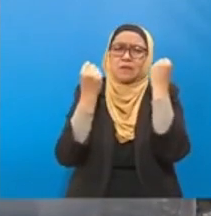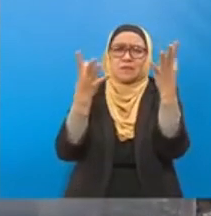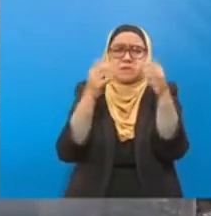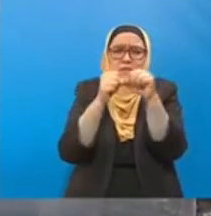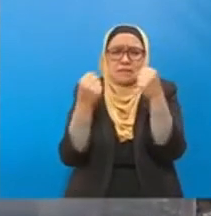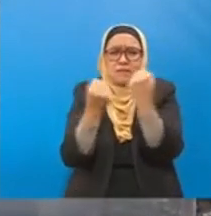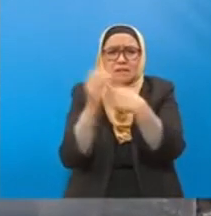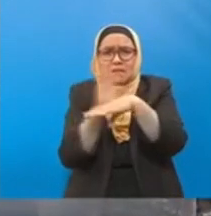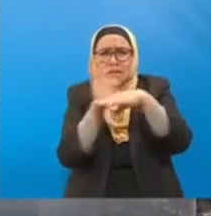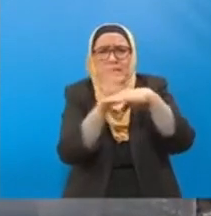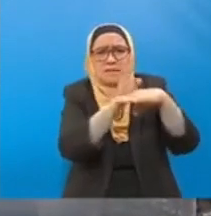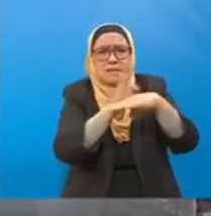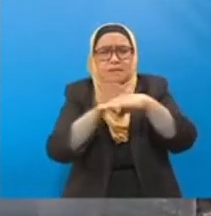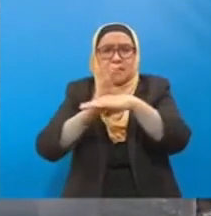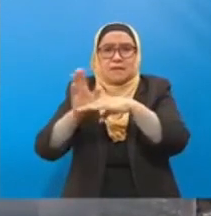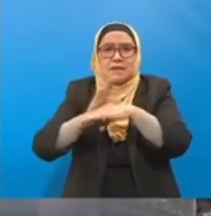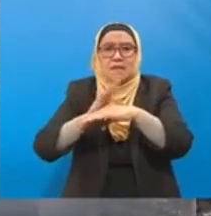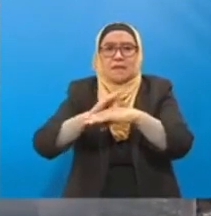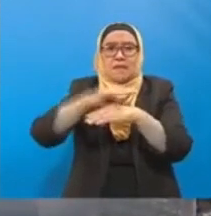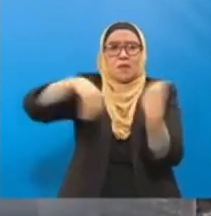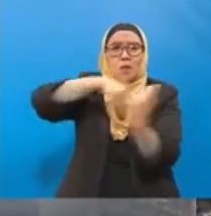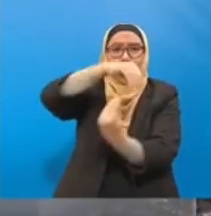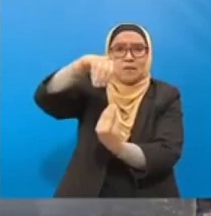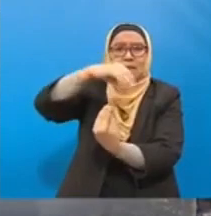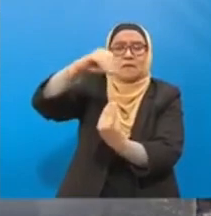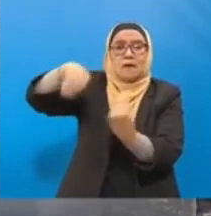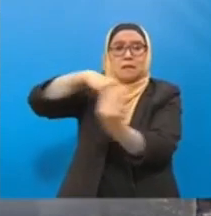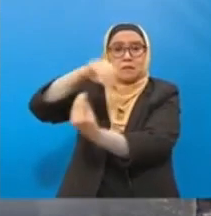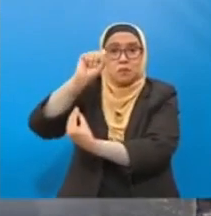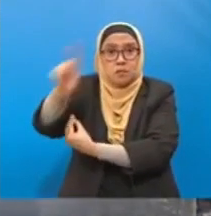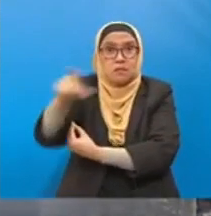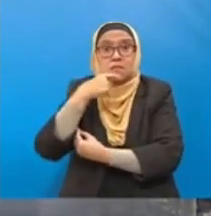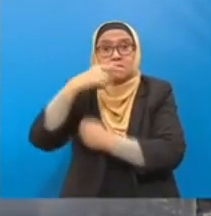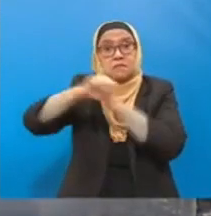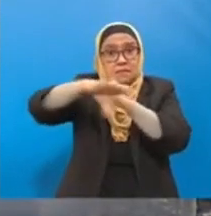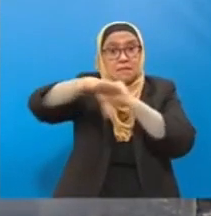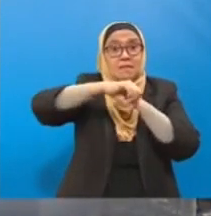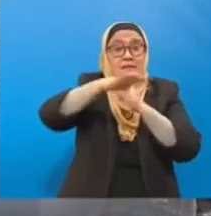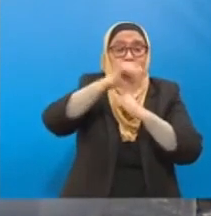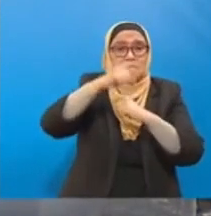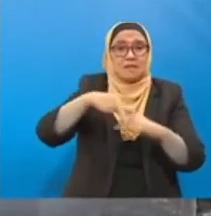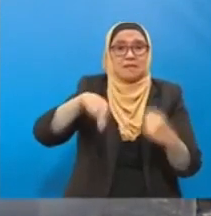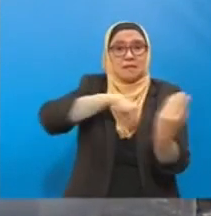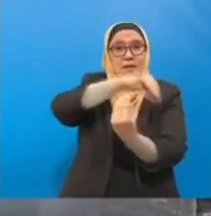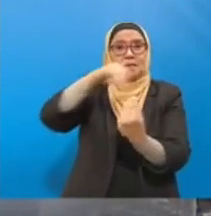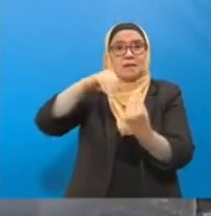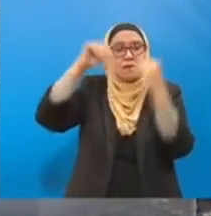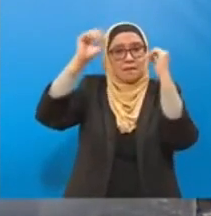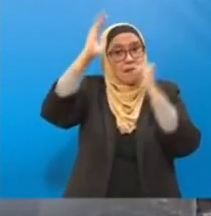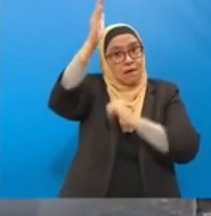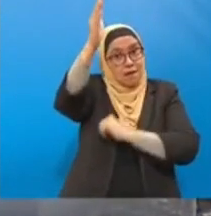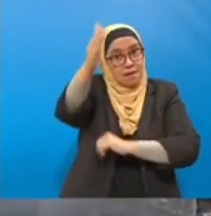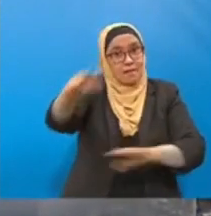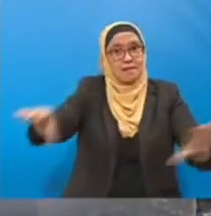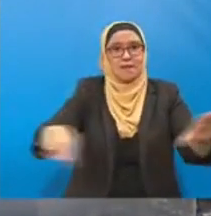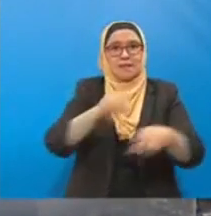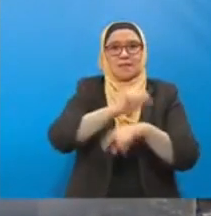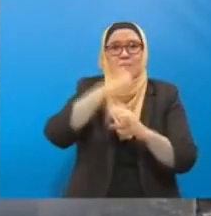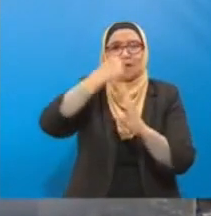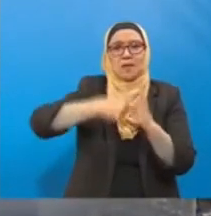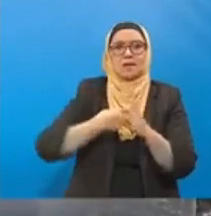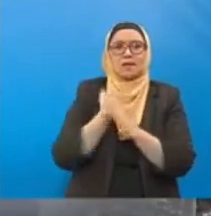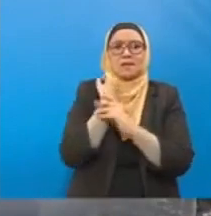sedang mengiklankan bahawa Umrah akan diadakan pada Desember 2021. Jadi